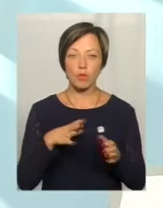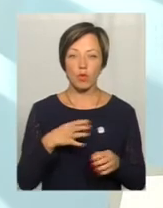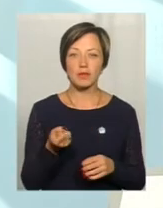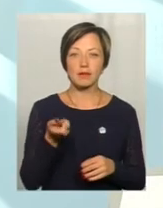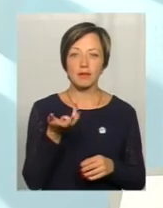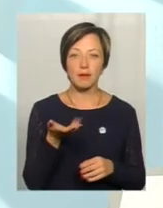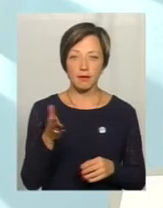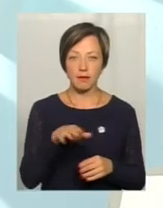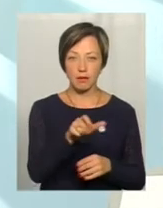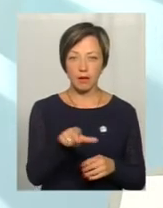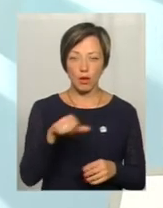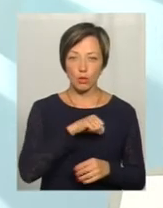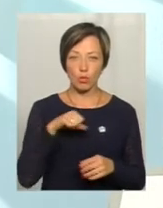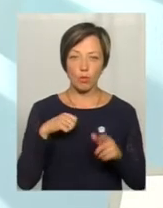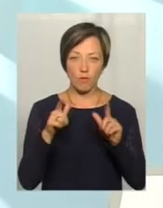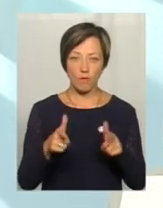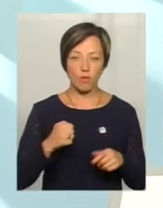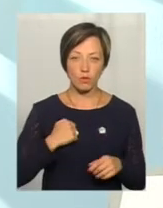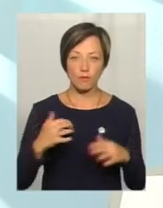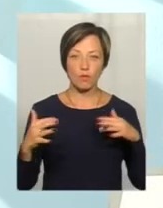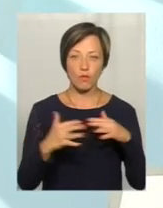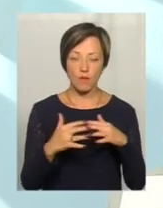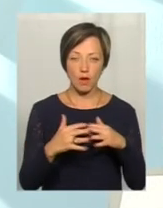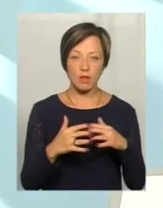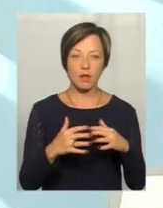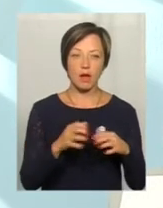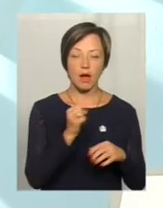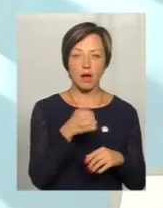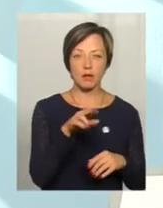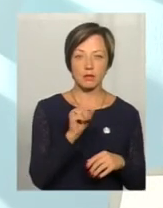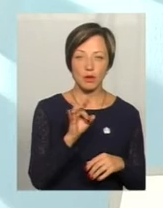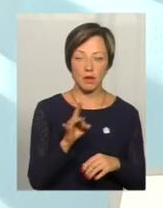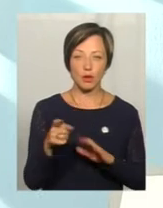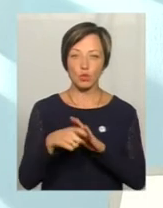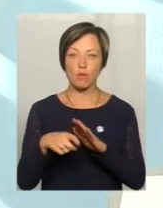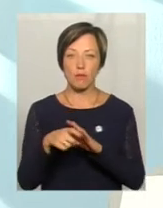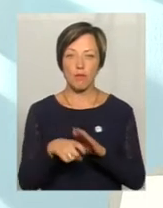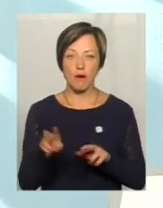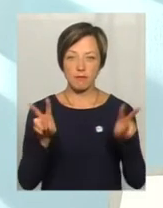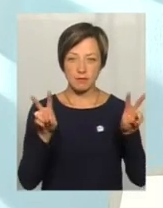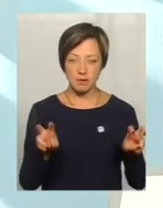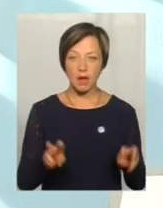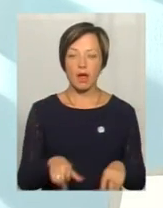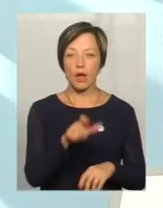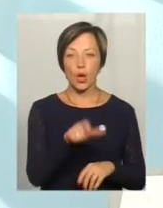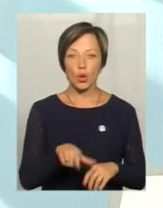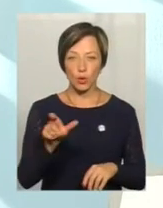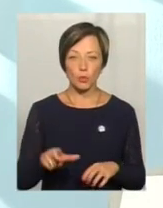добровольців, які в свій час воювали в батальйонах Айдар і Донбас. Це люди, які